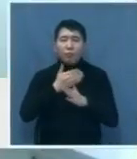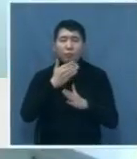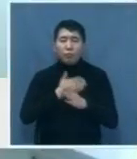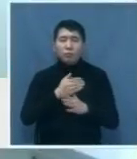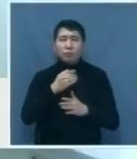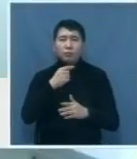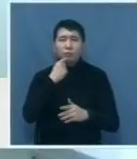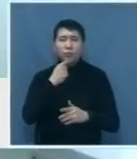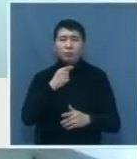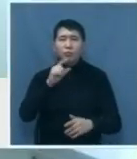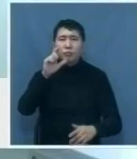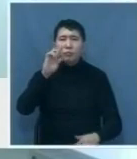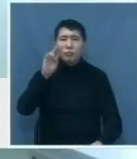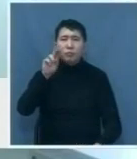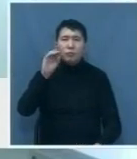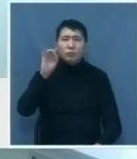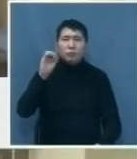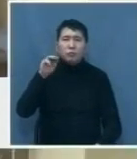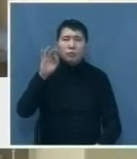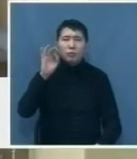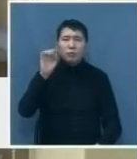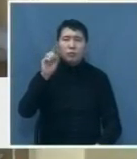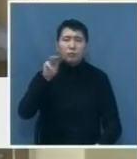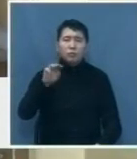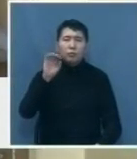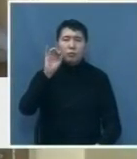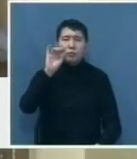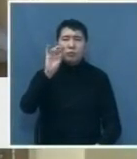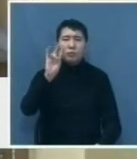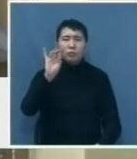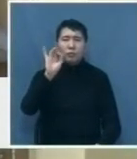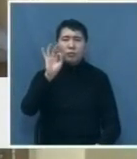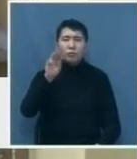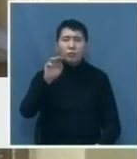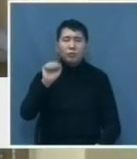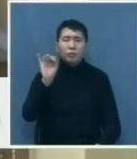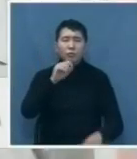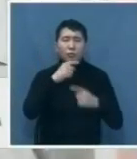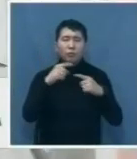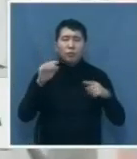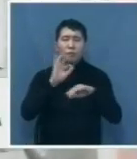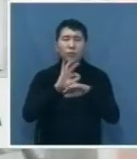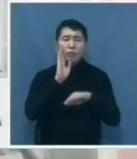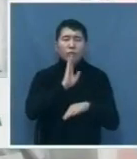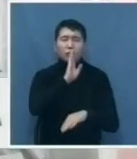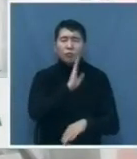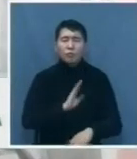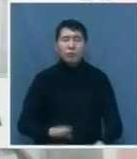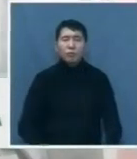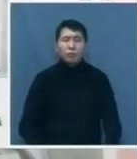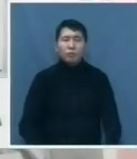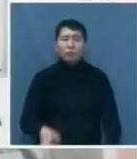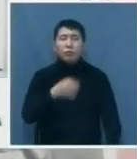страдающим эндометриозом, кистами яичников, миомами и другими заболеваниями женских органов. Любая операция должна